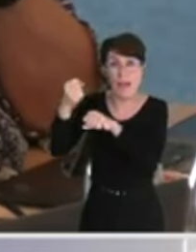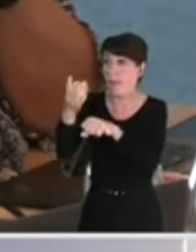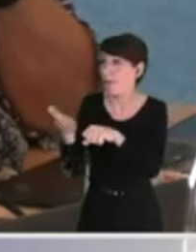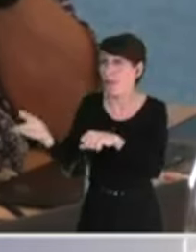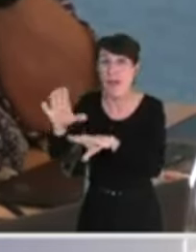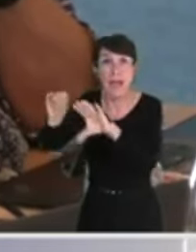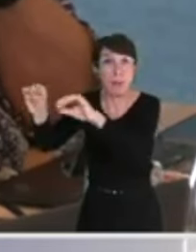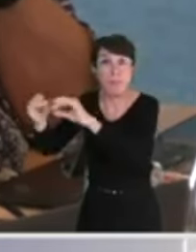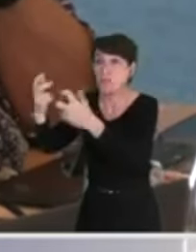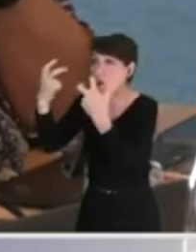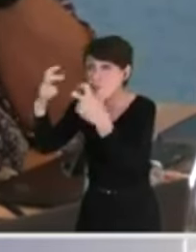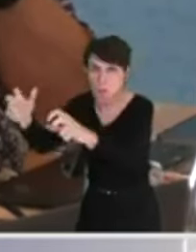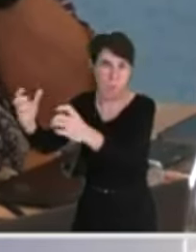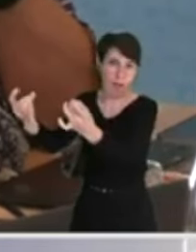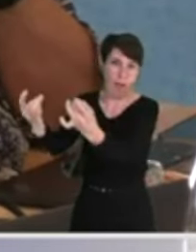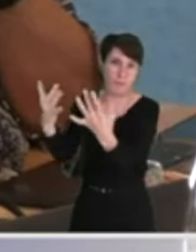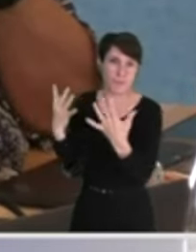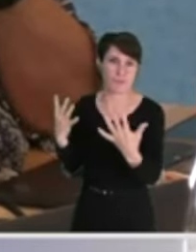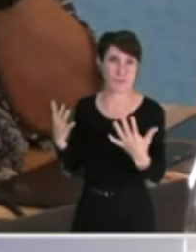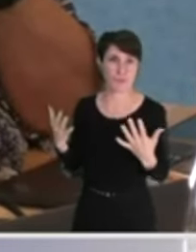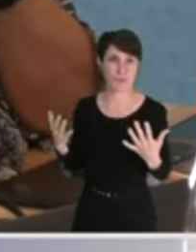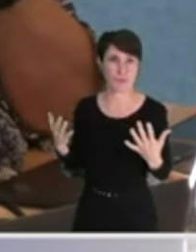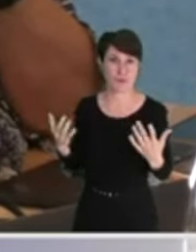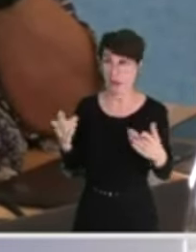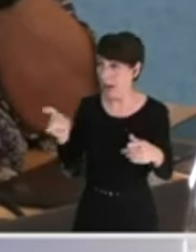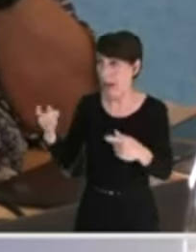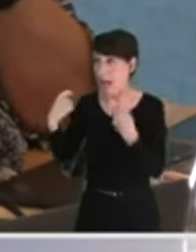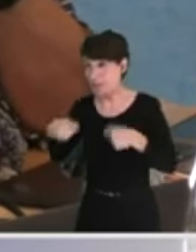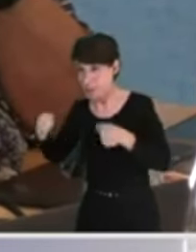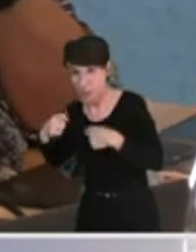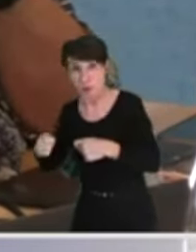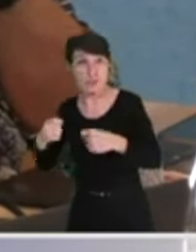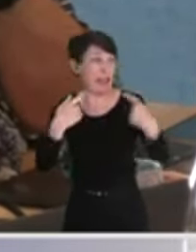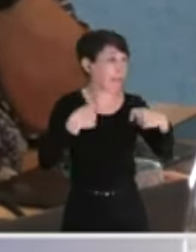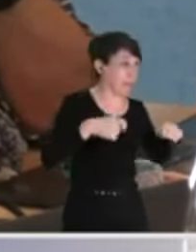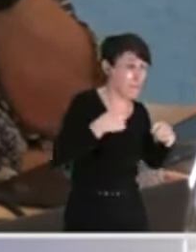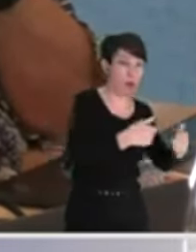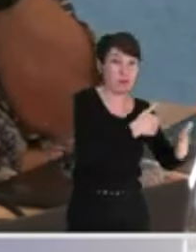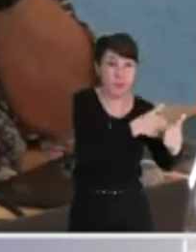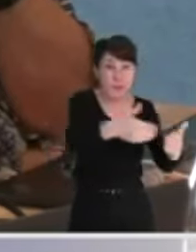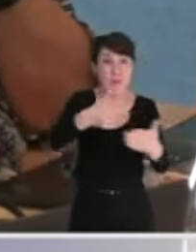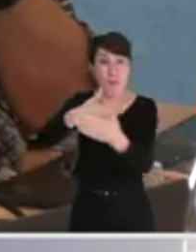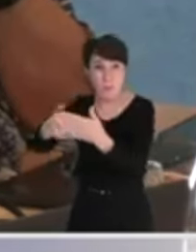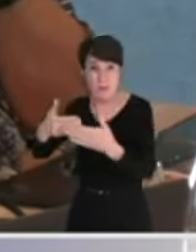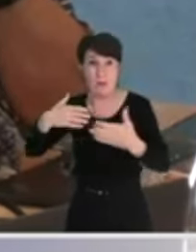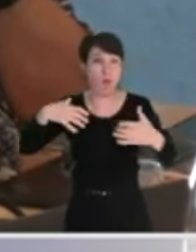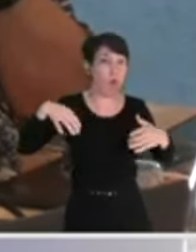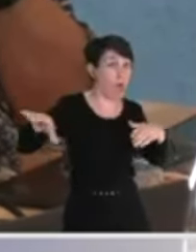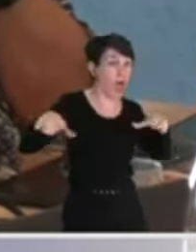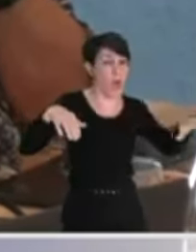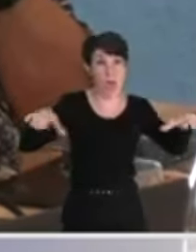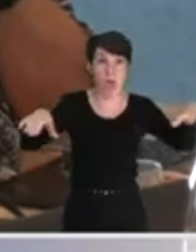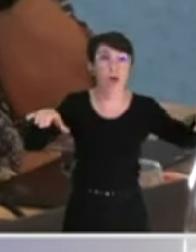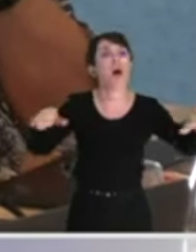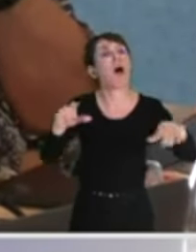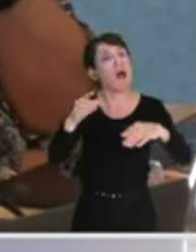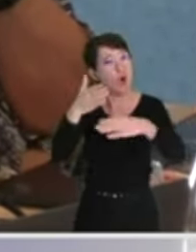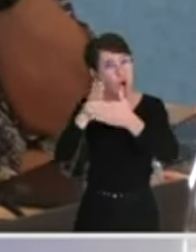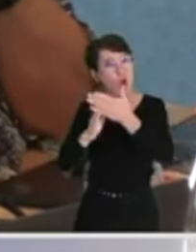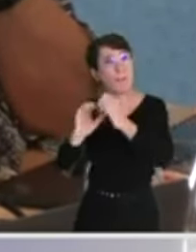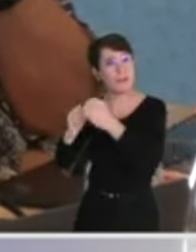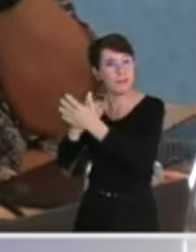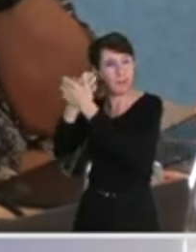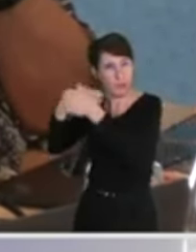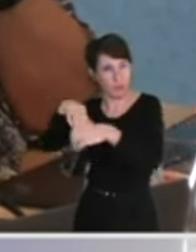discutés, contestés par la population, qui coûtent des millions et des millions d'euros. C'est vrai pour partie à la charge de la métropole, mais pour